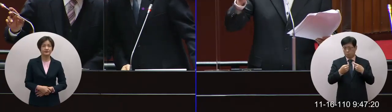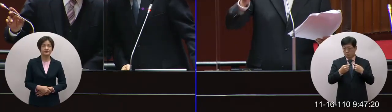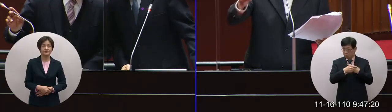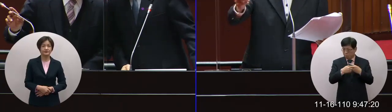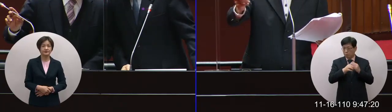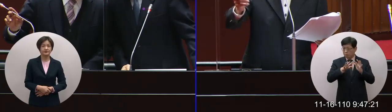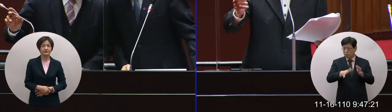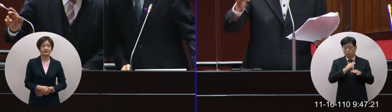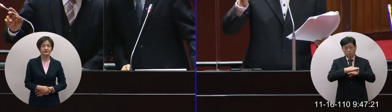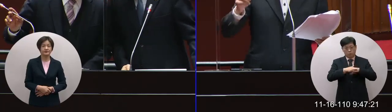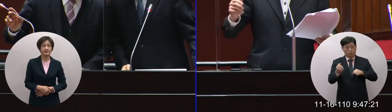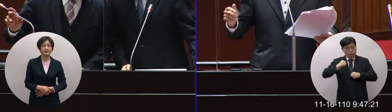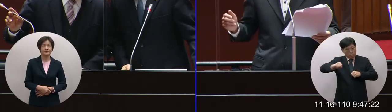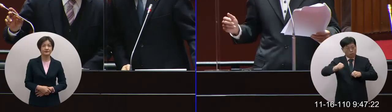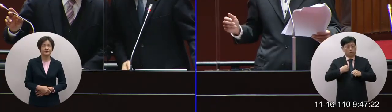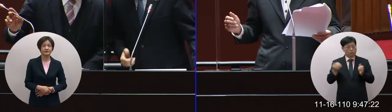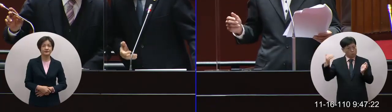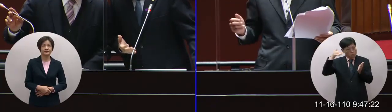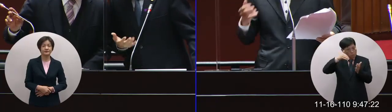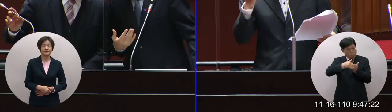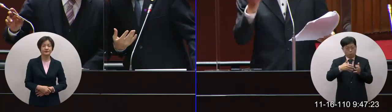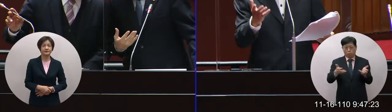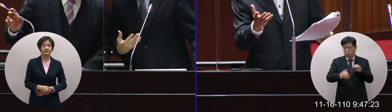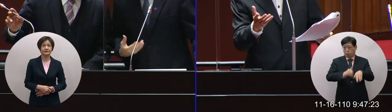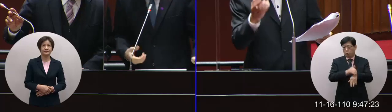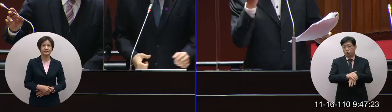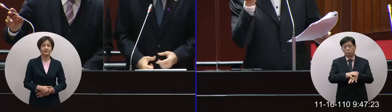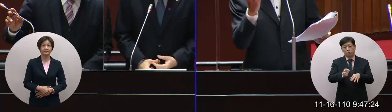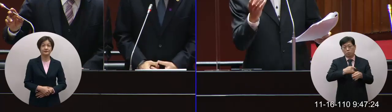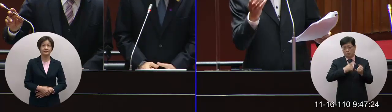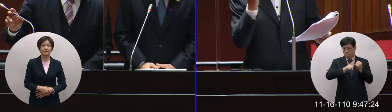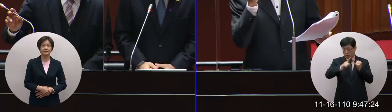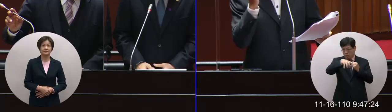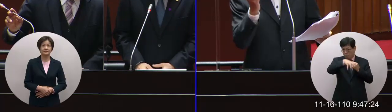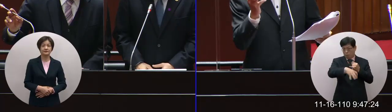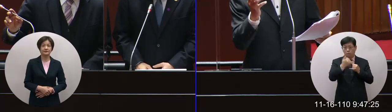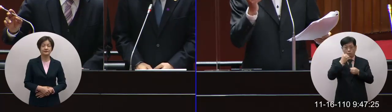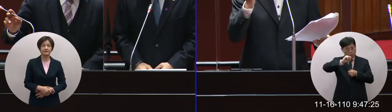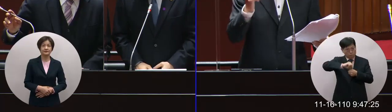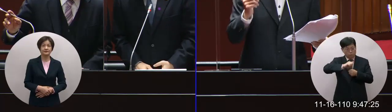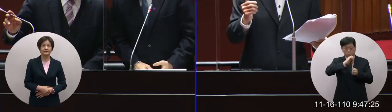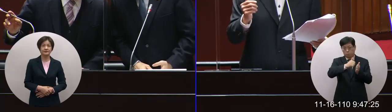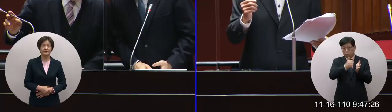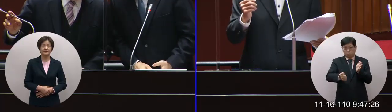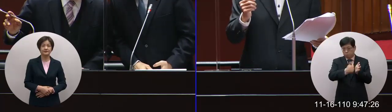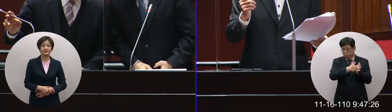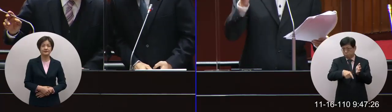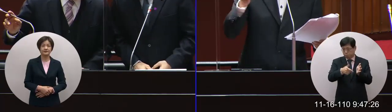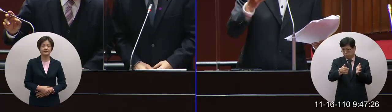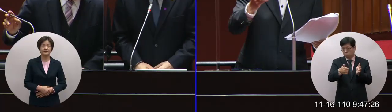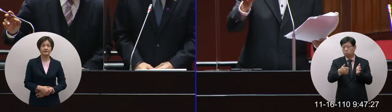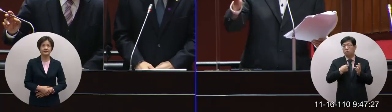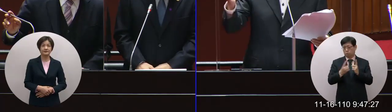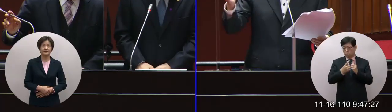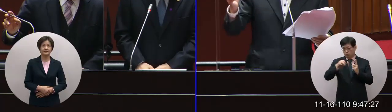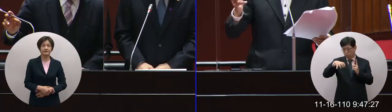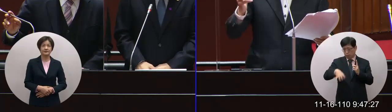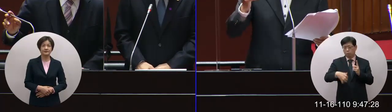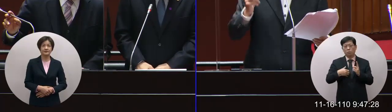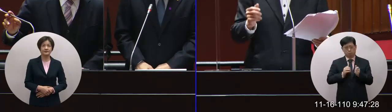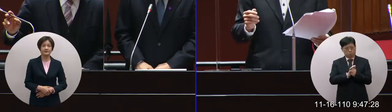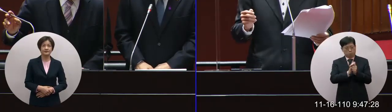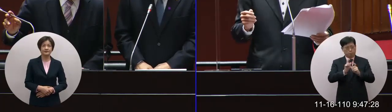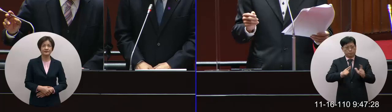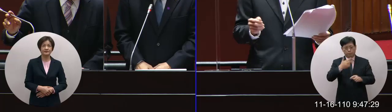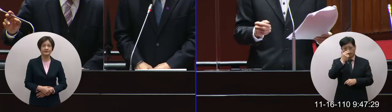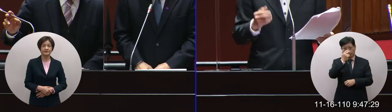捷運安坑線也快完工了那最後這一站如果可以增設乘客的上下車站對地方來講是